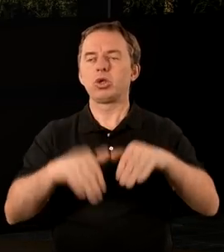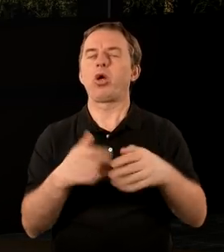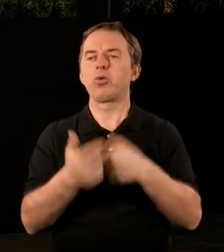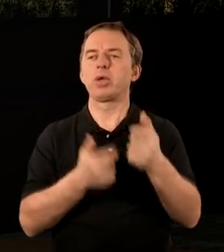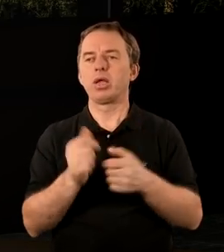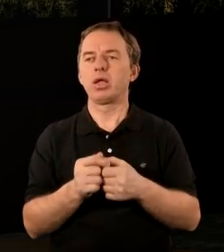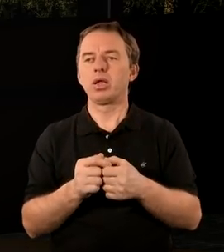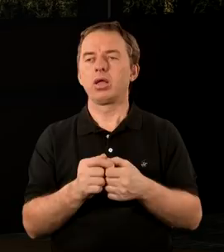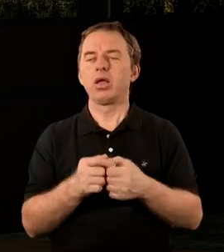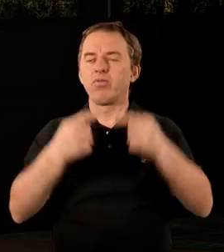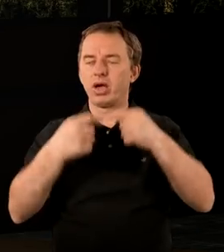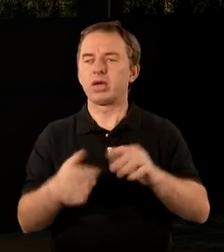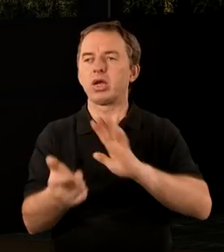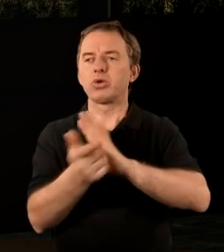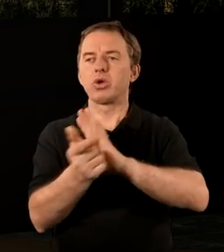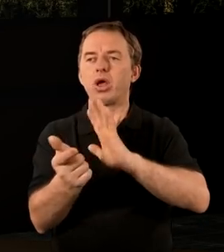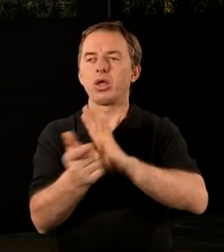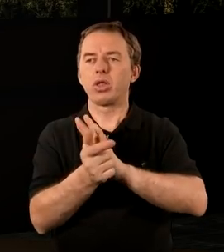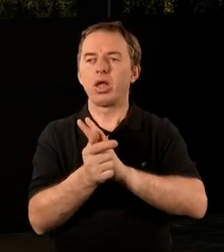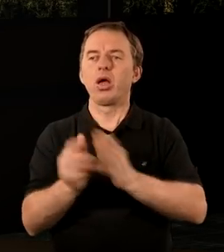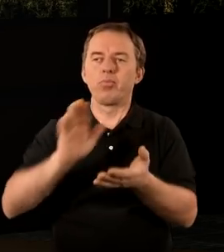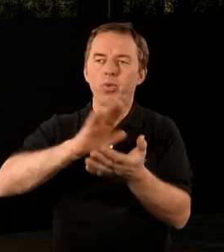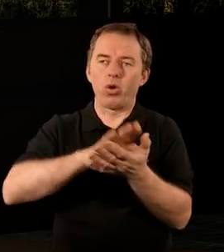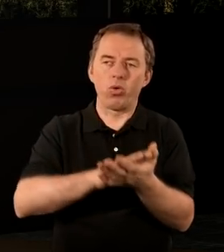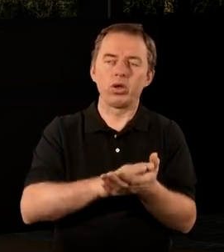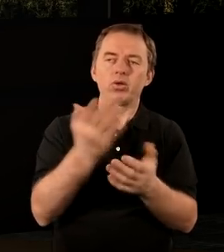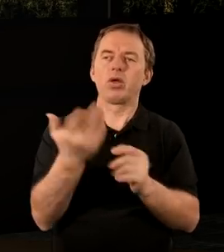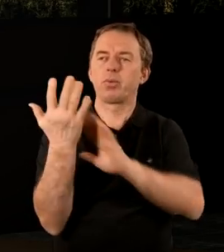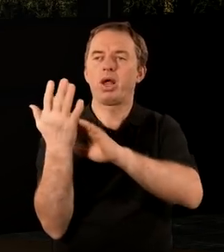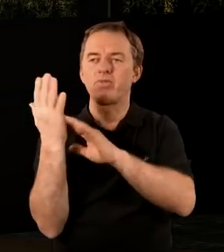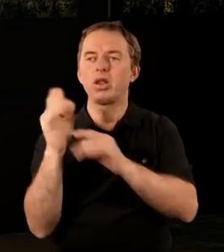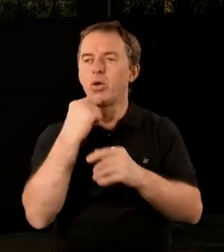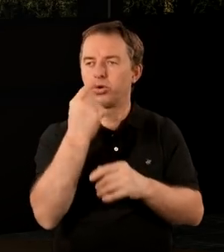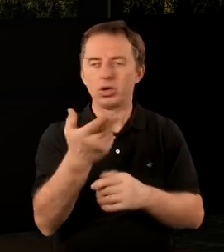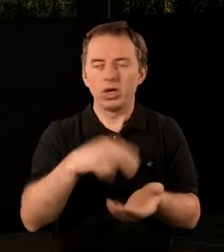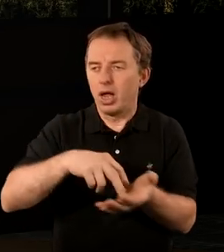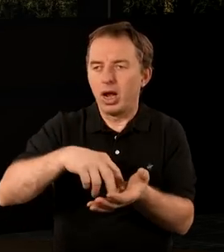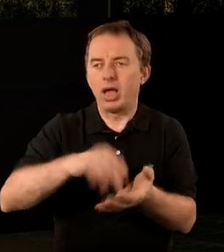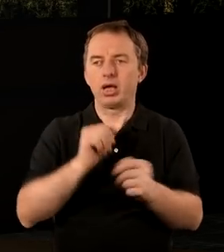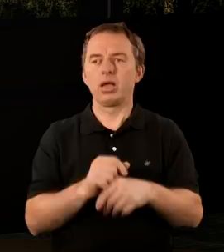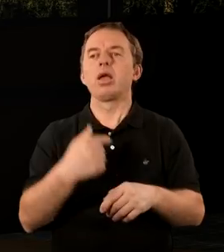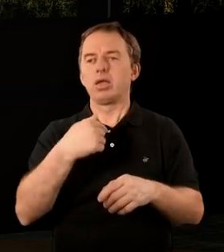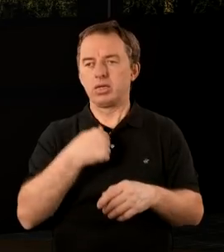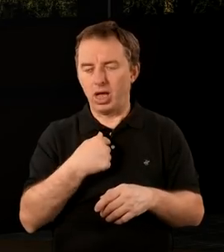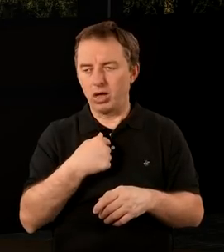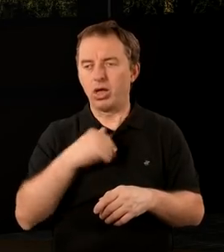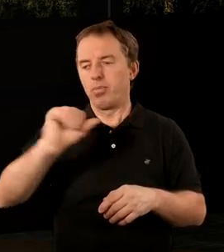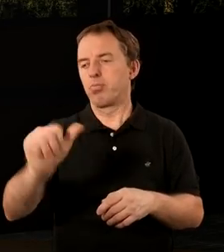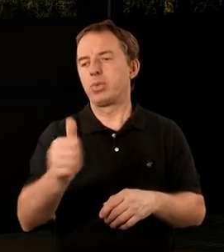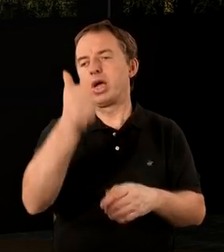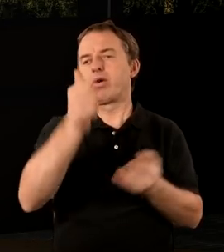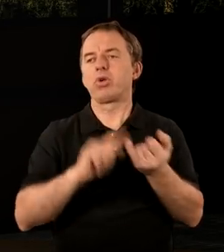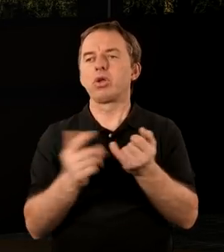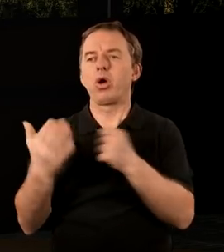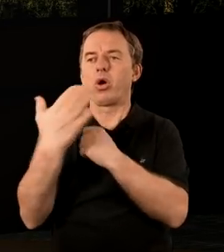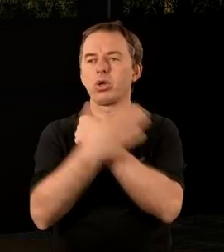zrobić. Ale może jeszcze werset siedemnasty. On zaś położył na mnie swoją prawicę i rzekł, nie lękaj się, jam jest pierwszy